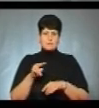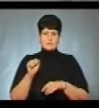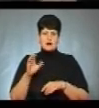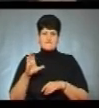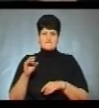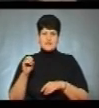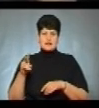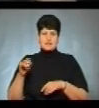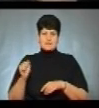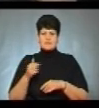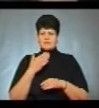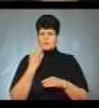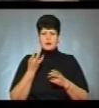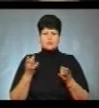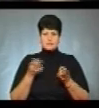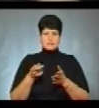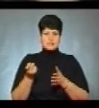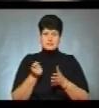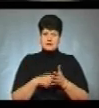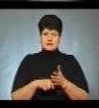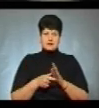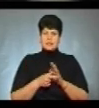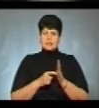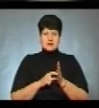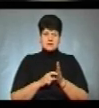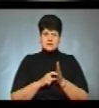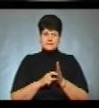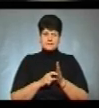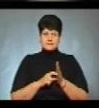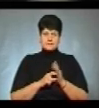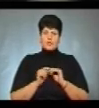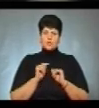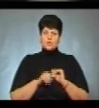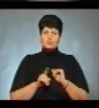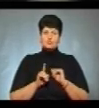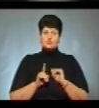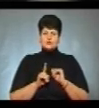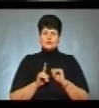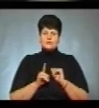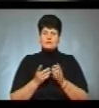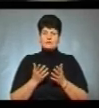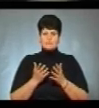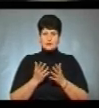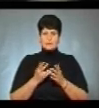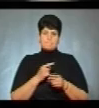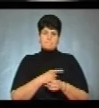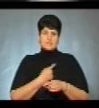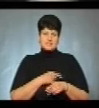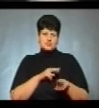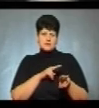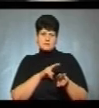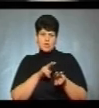Немає потреби закривати класи, тому що встановлюється медичне спостереження,